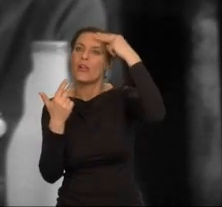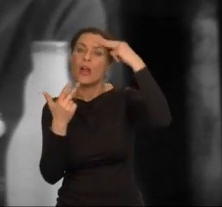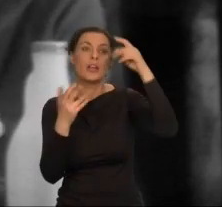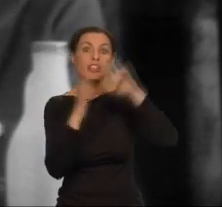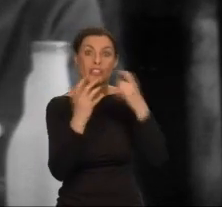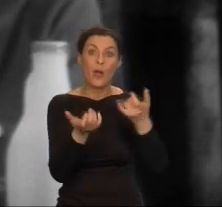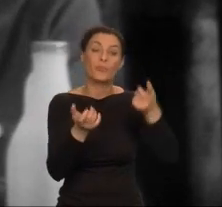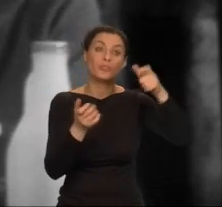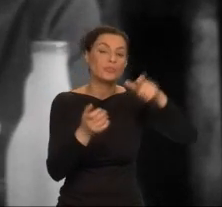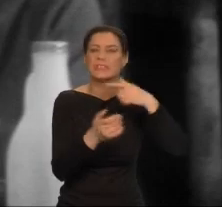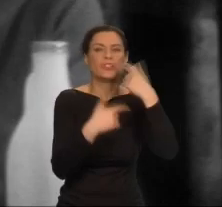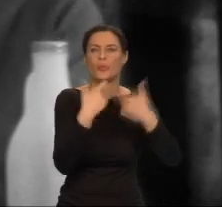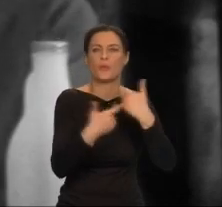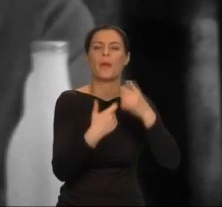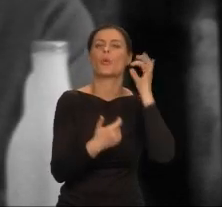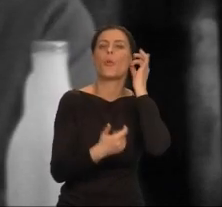uda. Chciałabym.